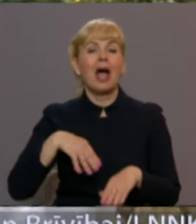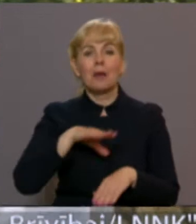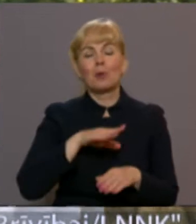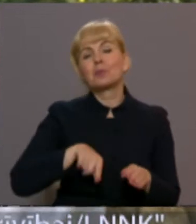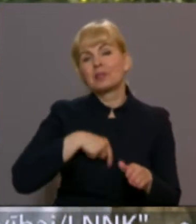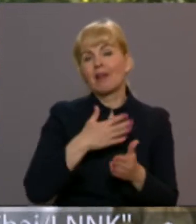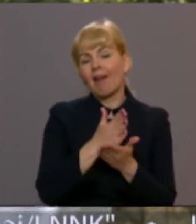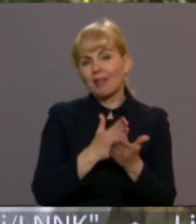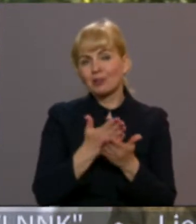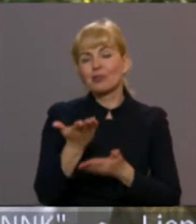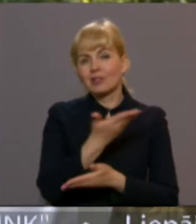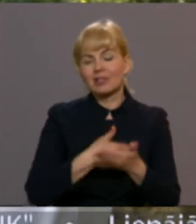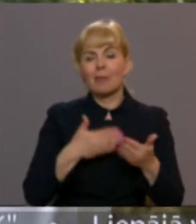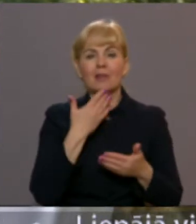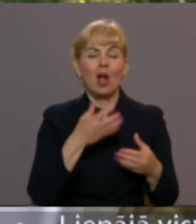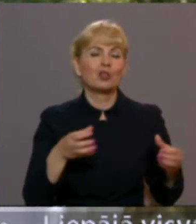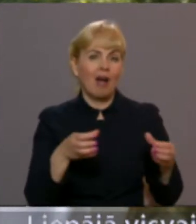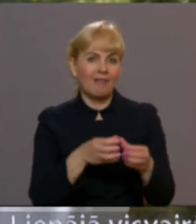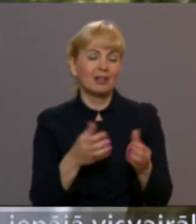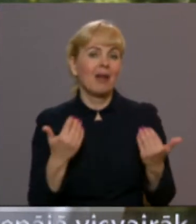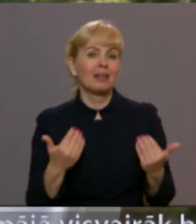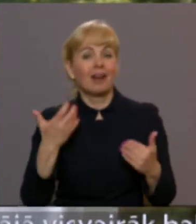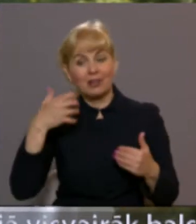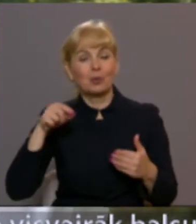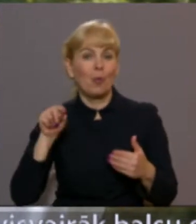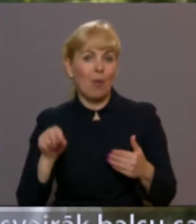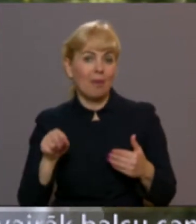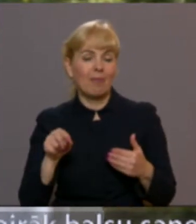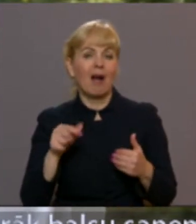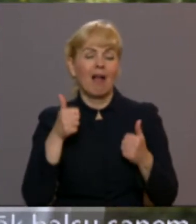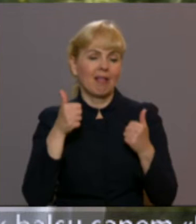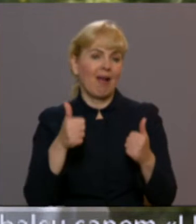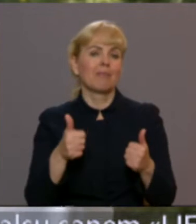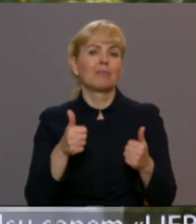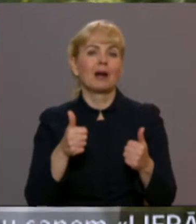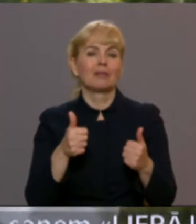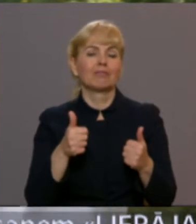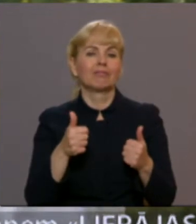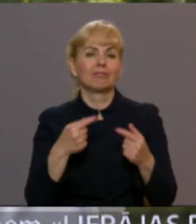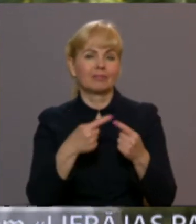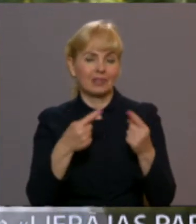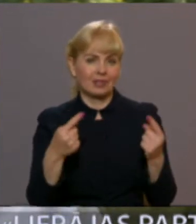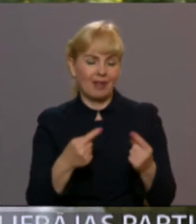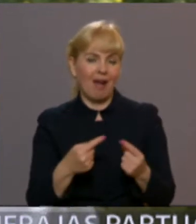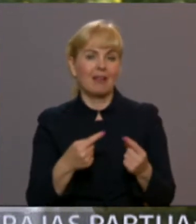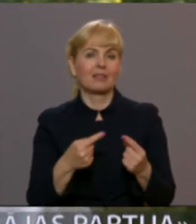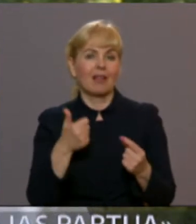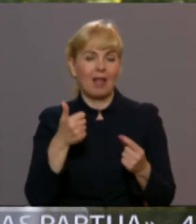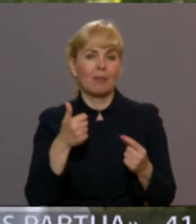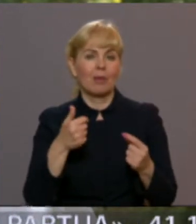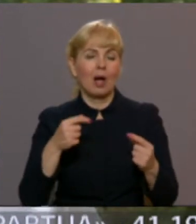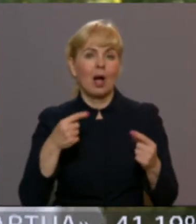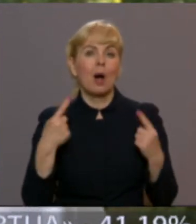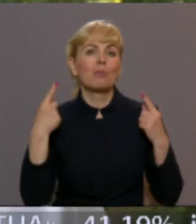ilgstoši sadarbība un nacionāla apvienība. Jau tagadējā domē mums ideoloģiska saskaņa ir ar progresīvo